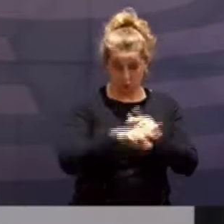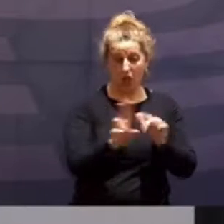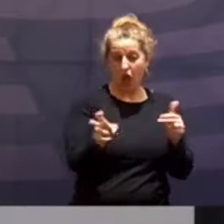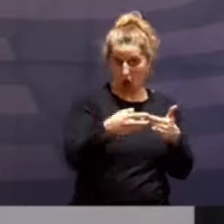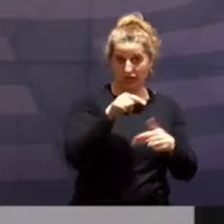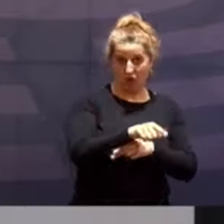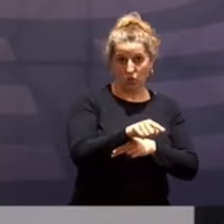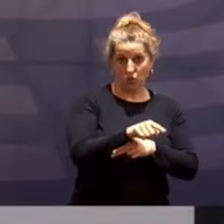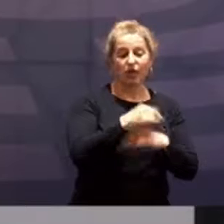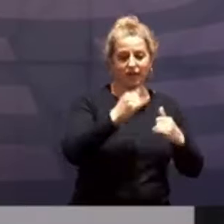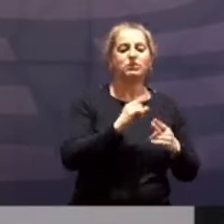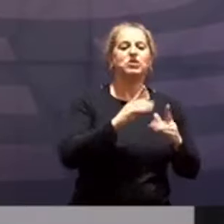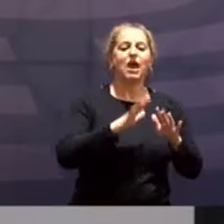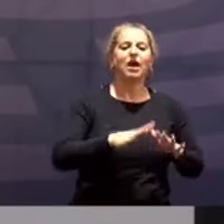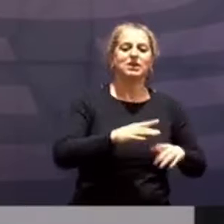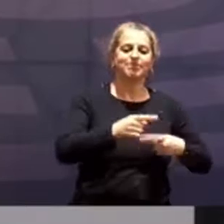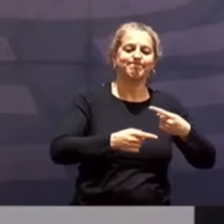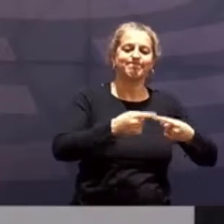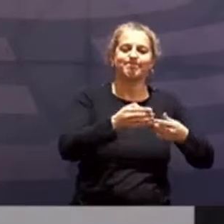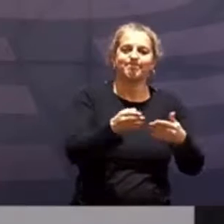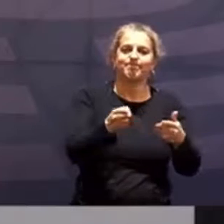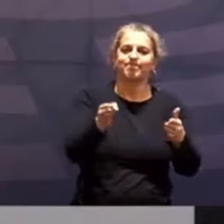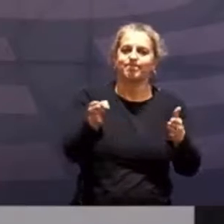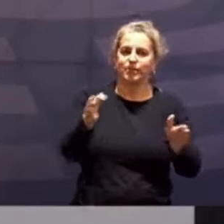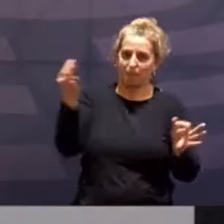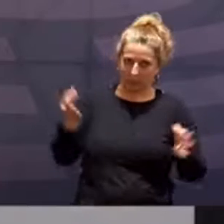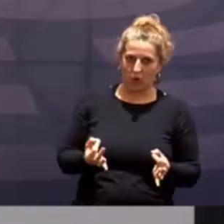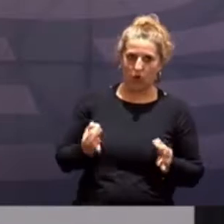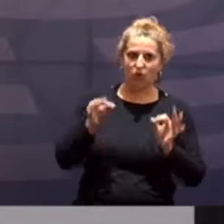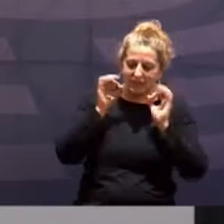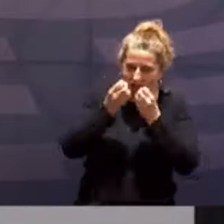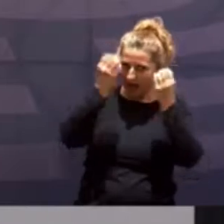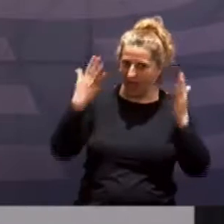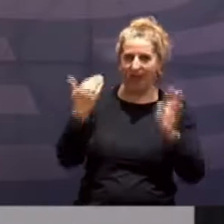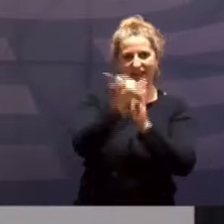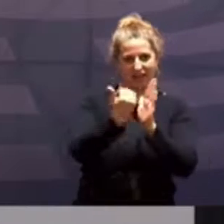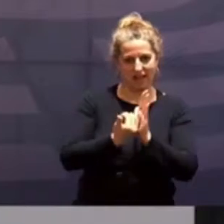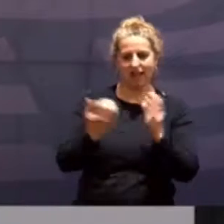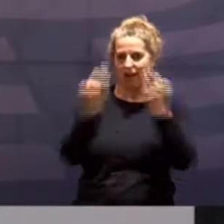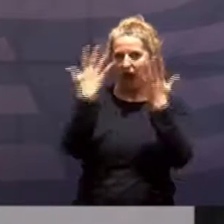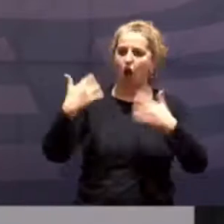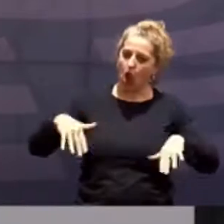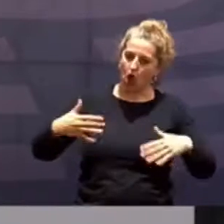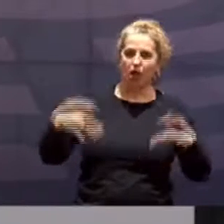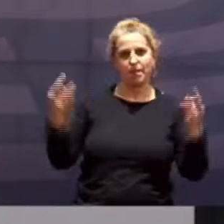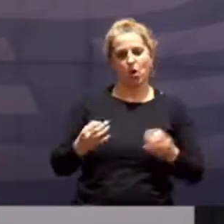einherbringt, nun uns auf den Weg machen würden, in klaren Regelungen und Grenzen Lockerungen zu gehen.